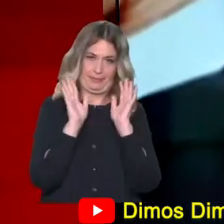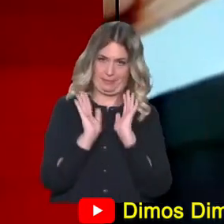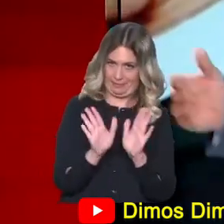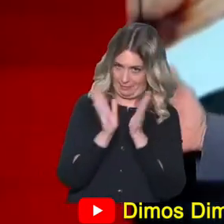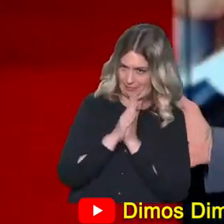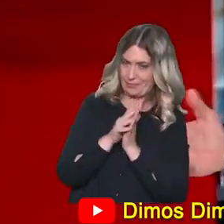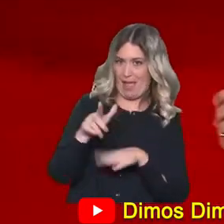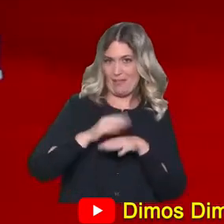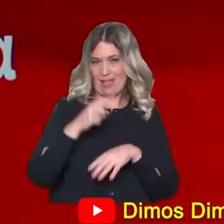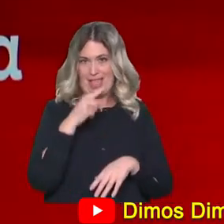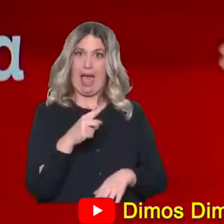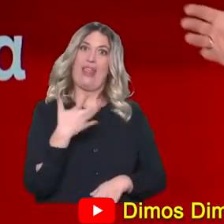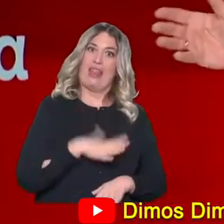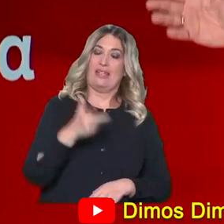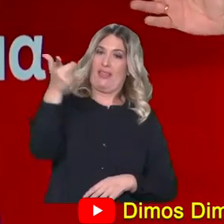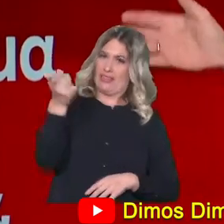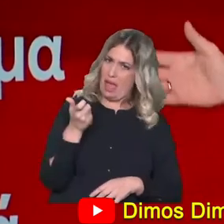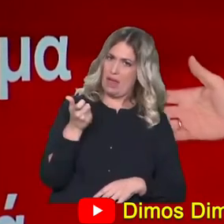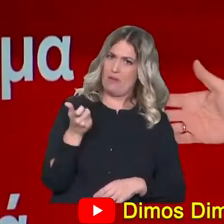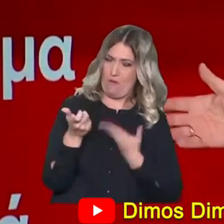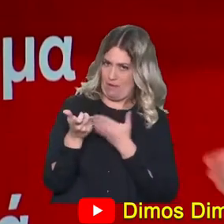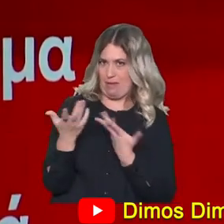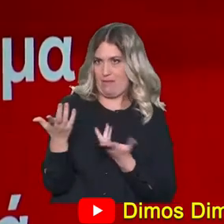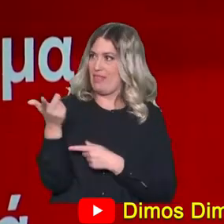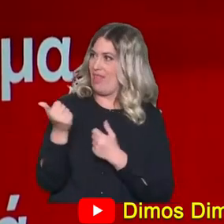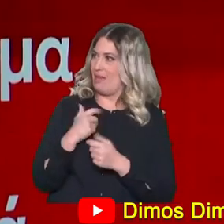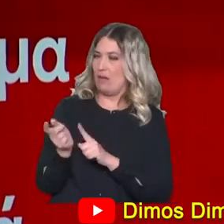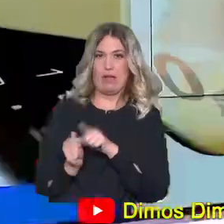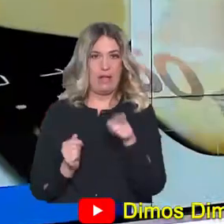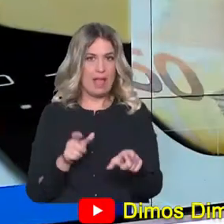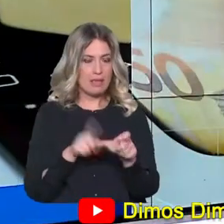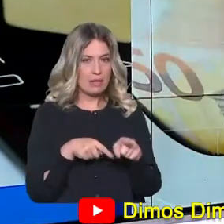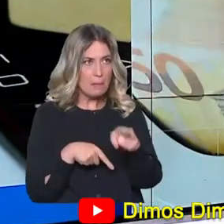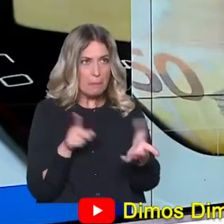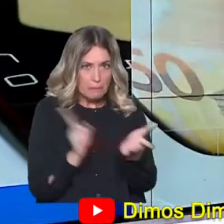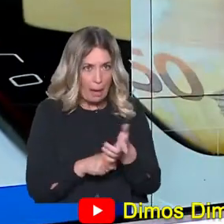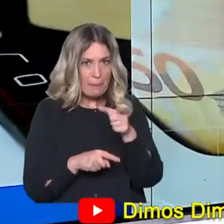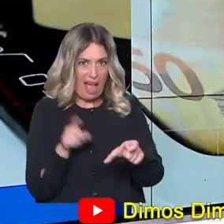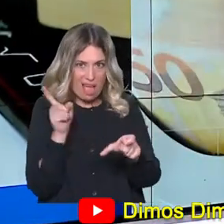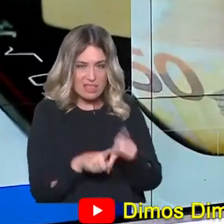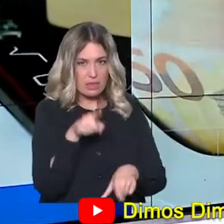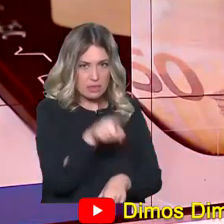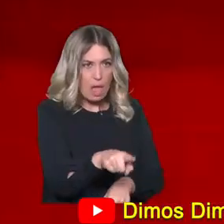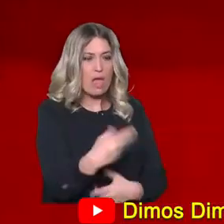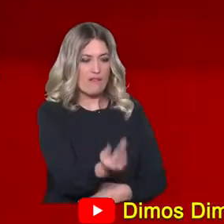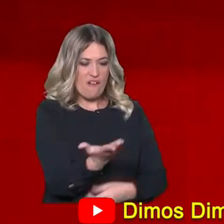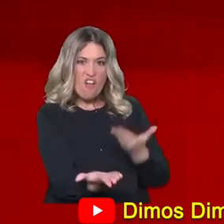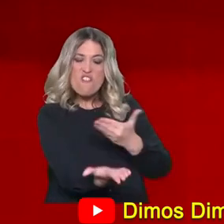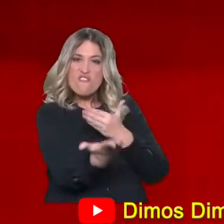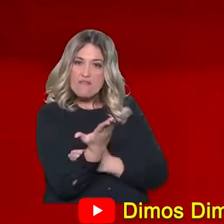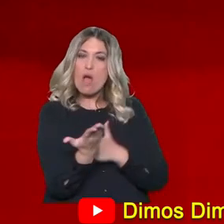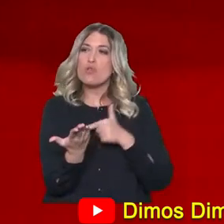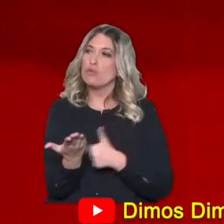τη στιγμή που έχετε ένα δάνειο που έχει περάσει σε ένα τέτοιο φαντ, θα πρέπει το φαντ να σας δώσει βεβαίωση ότι είστε